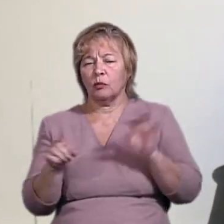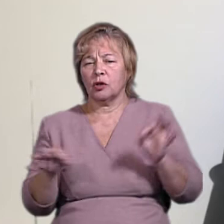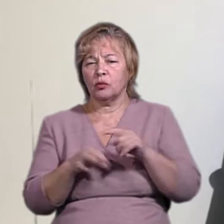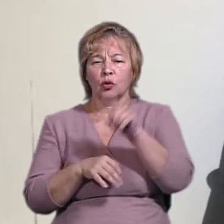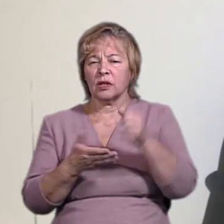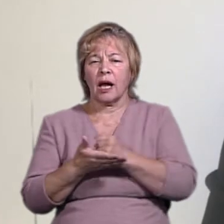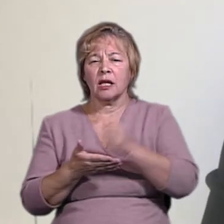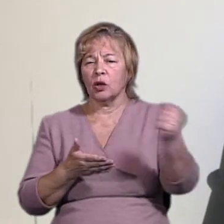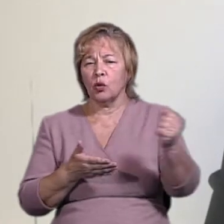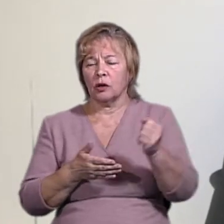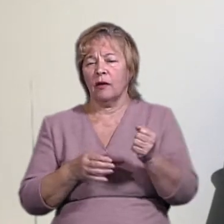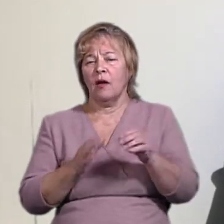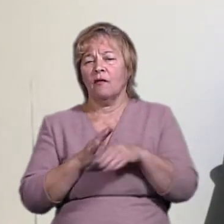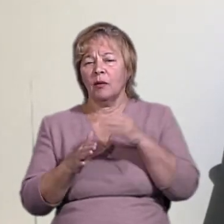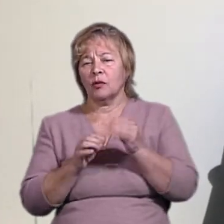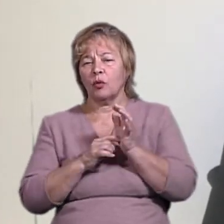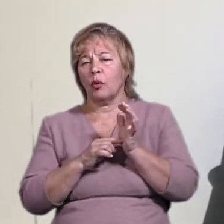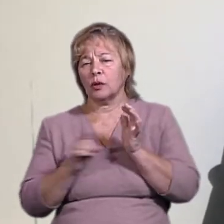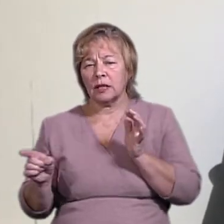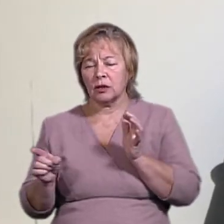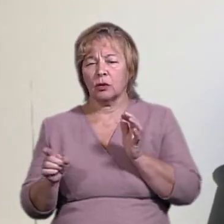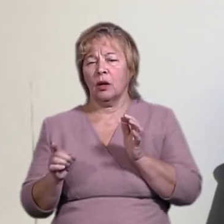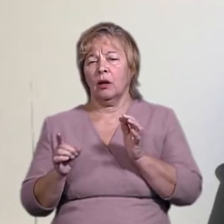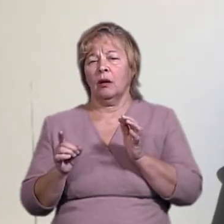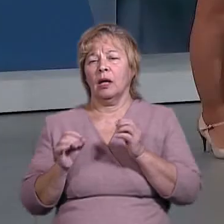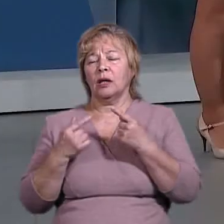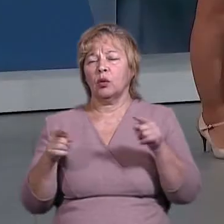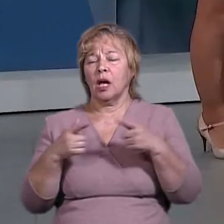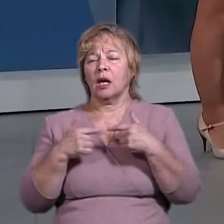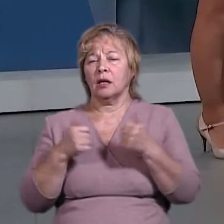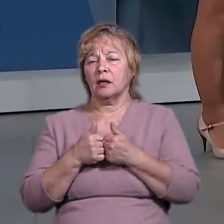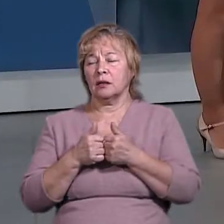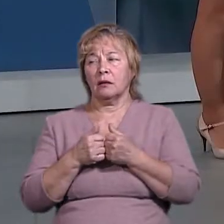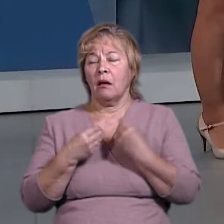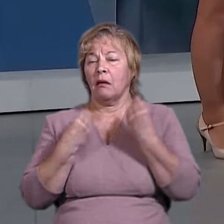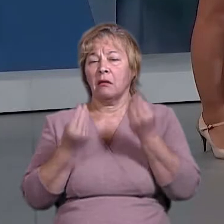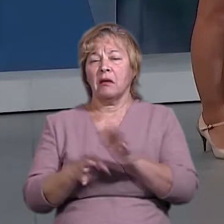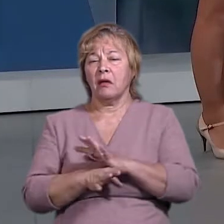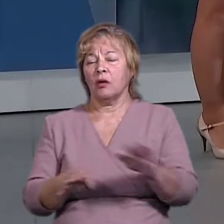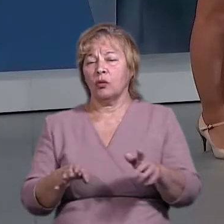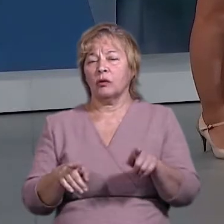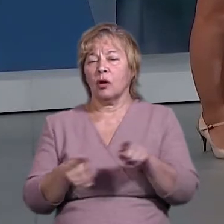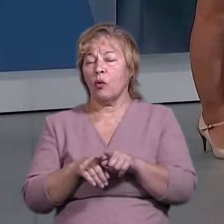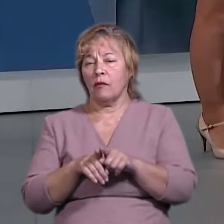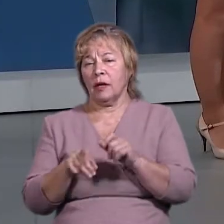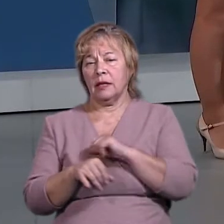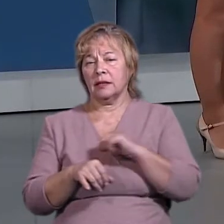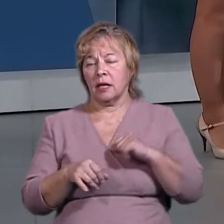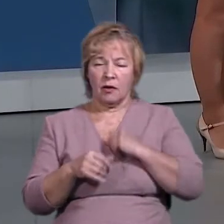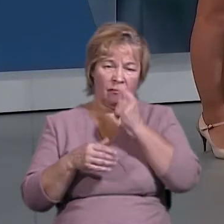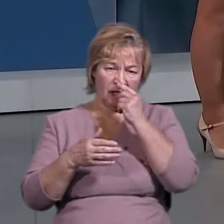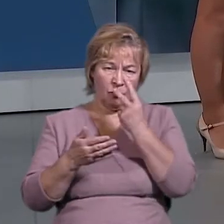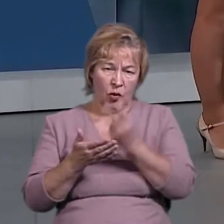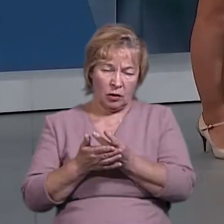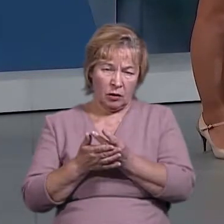з кандидатів, суб'єктів виборчого процесу, інші організації не чинять цього, і станом на зараз виглядає так, що